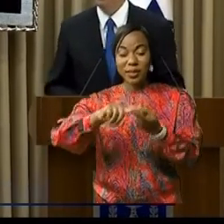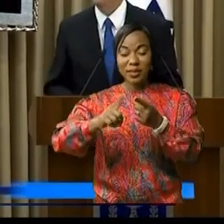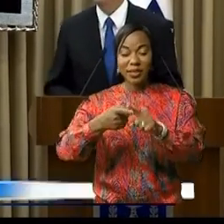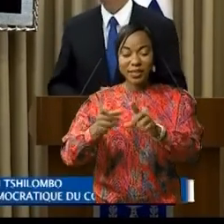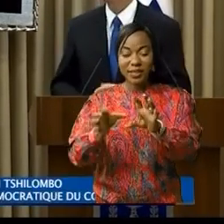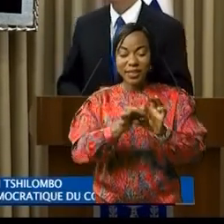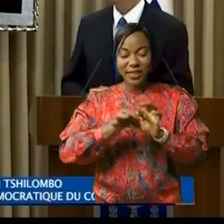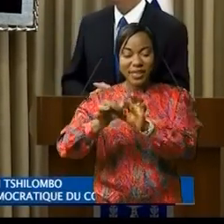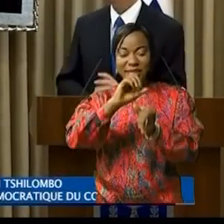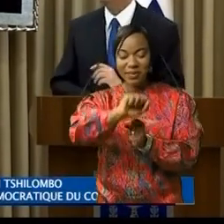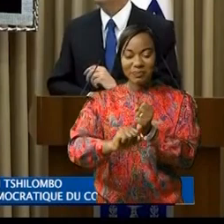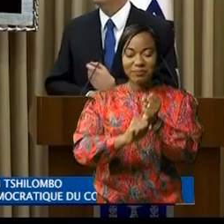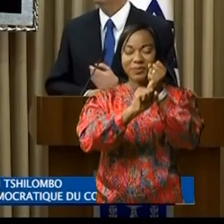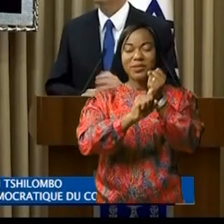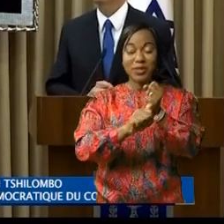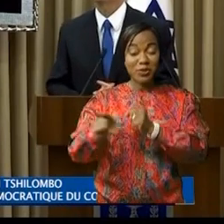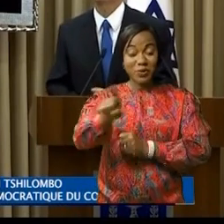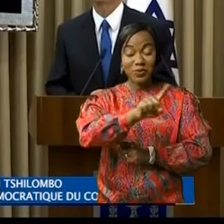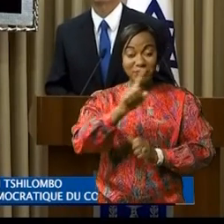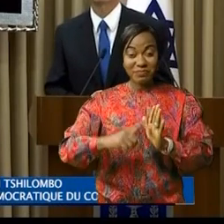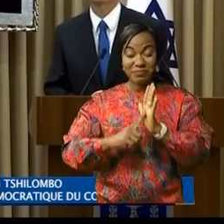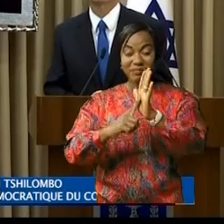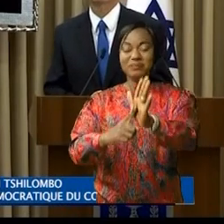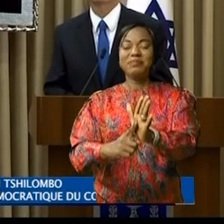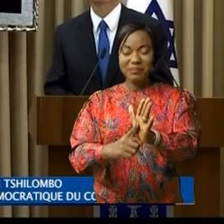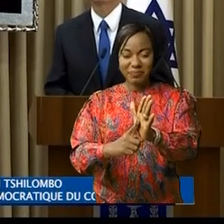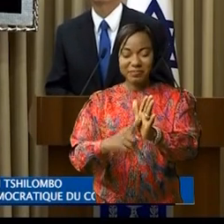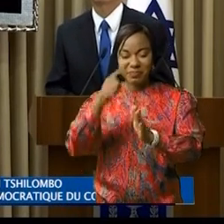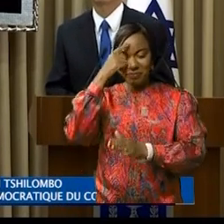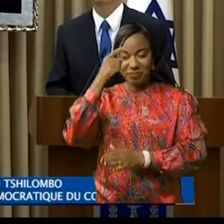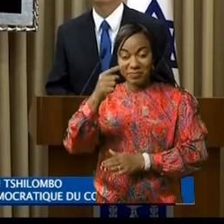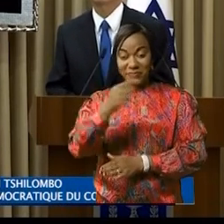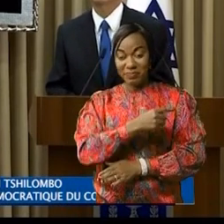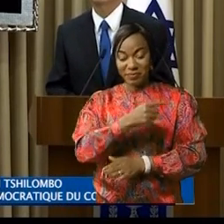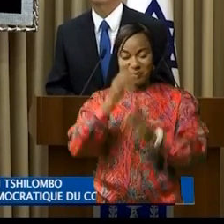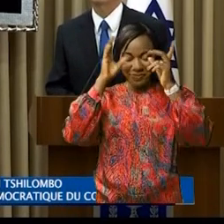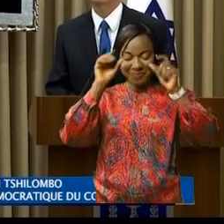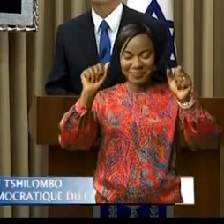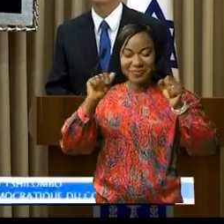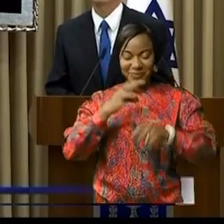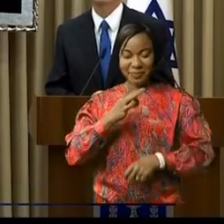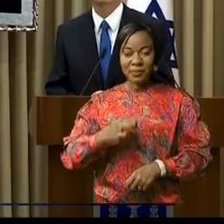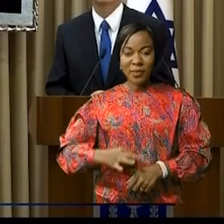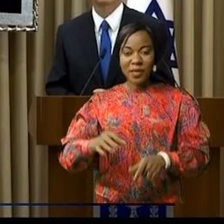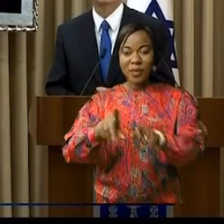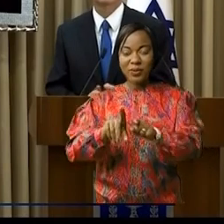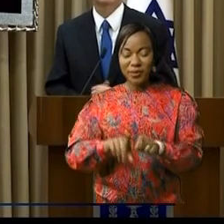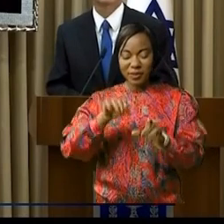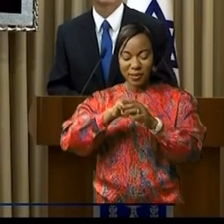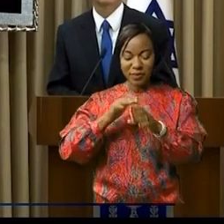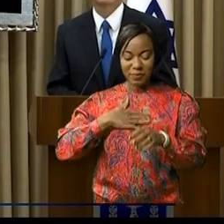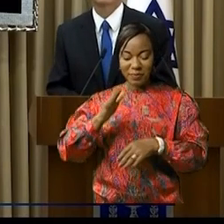la fraternité, le soutien que vous manifestez à travers moi, à mon pays